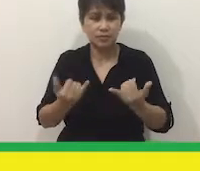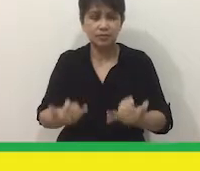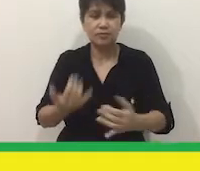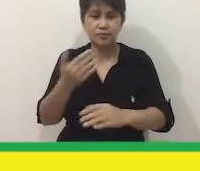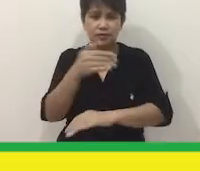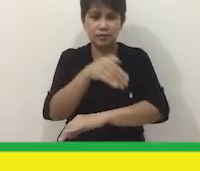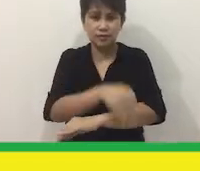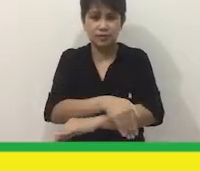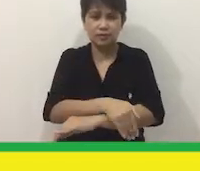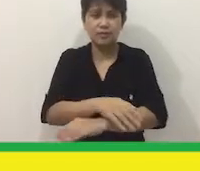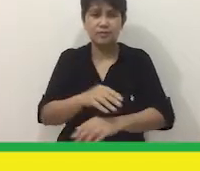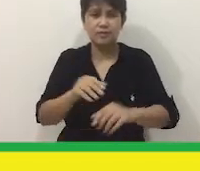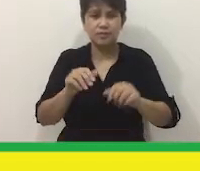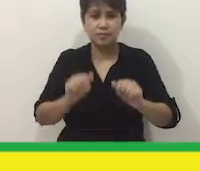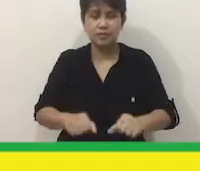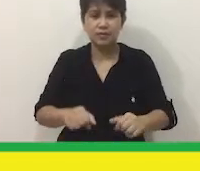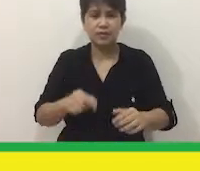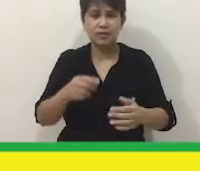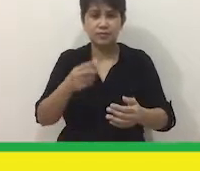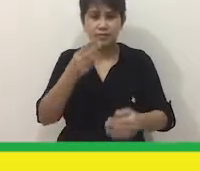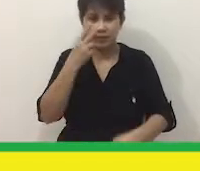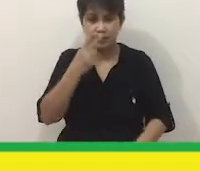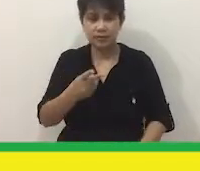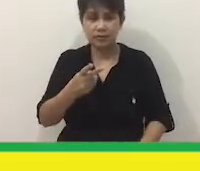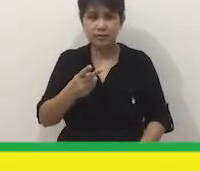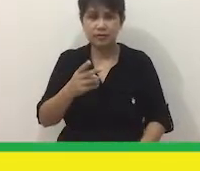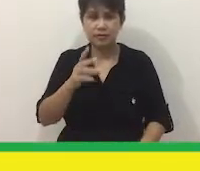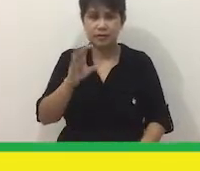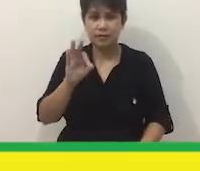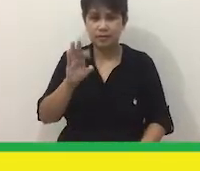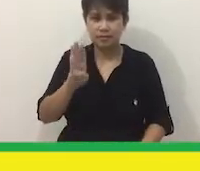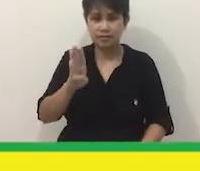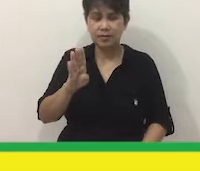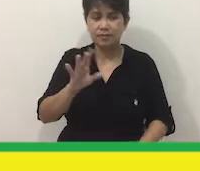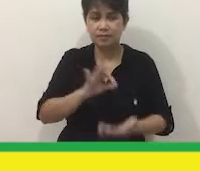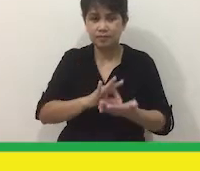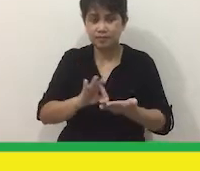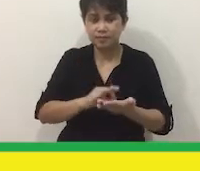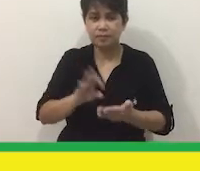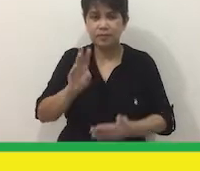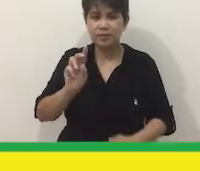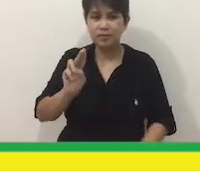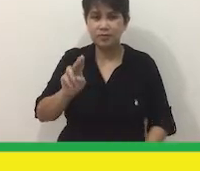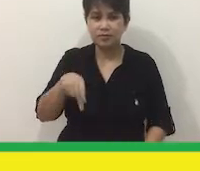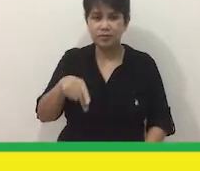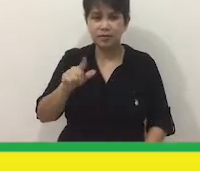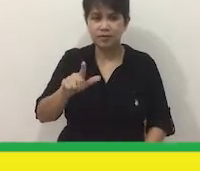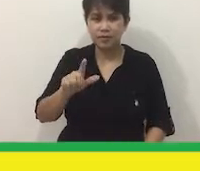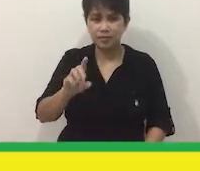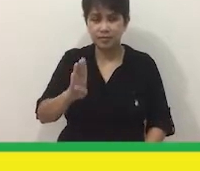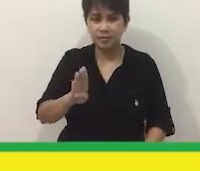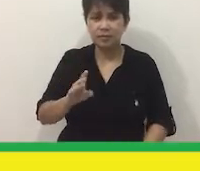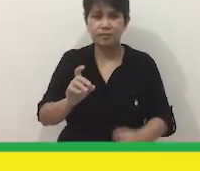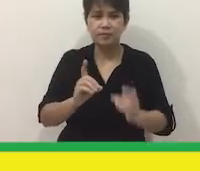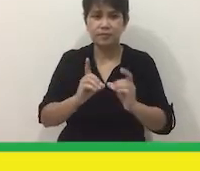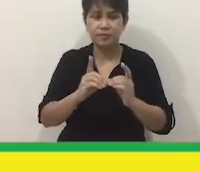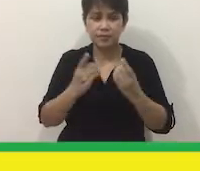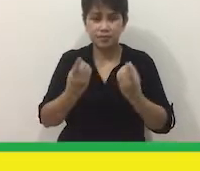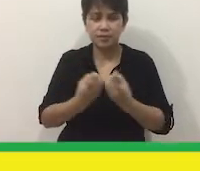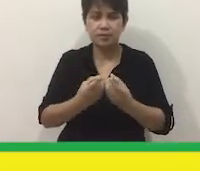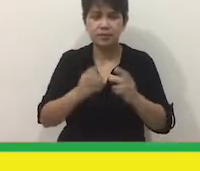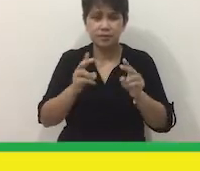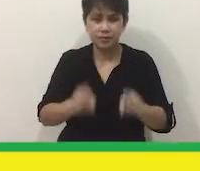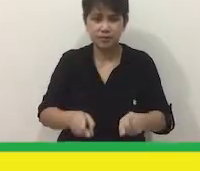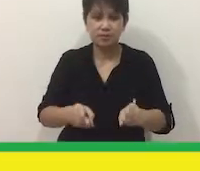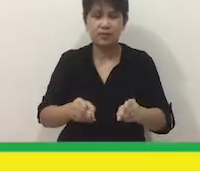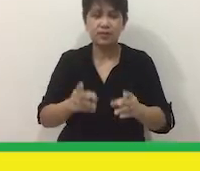Ngayong gabi Pwede nyo pong Tingnan Ang Facebook account Ng UPLB Department of Human and Family